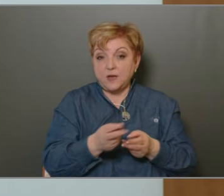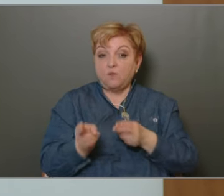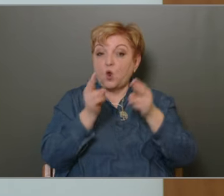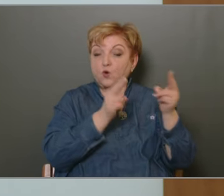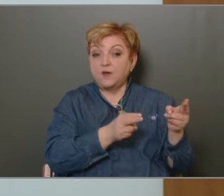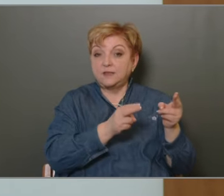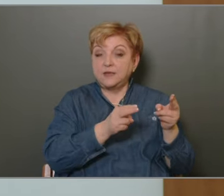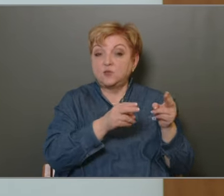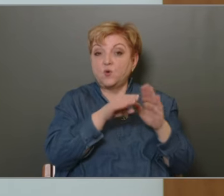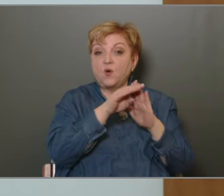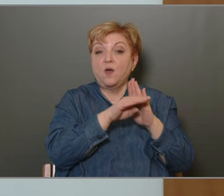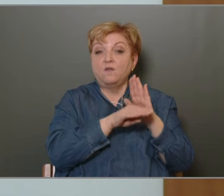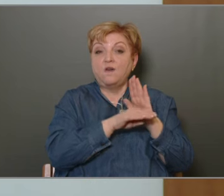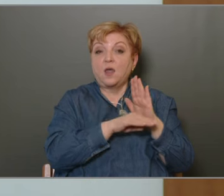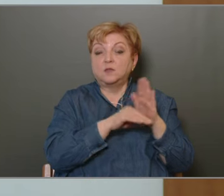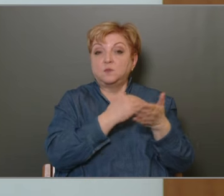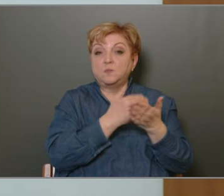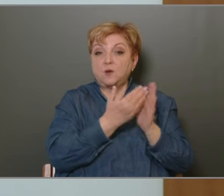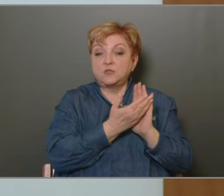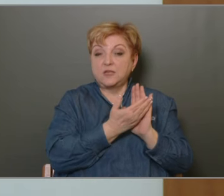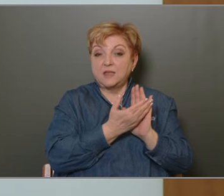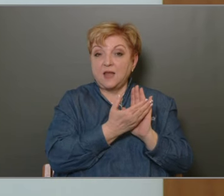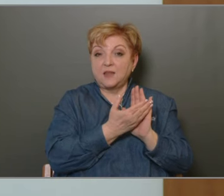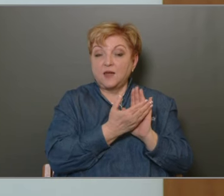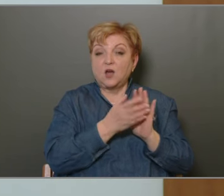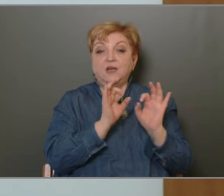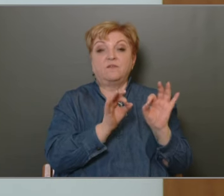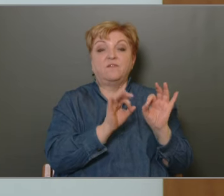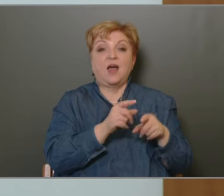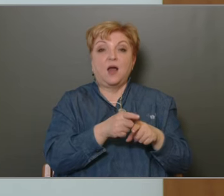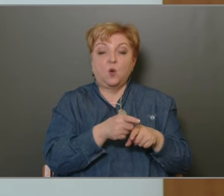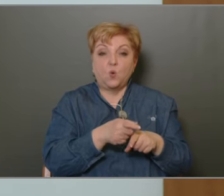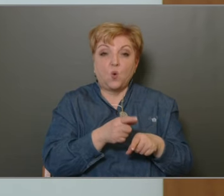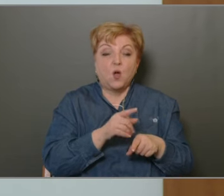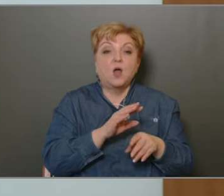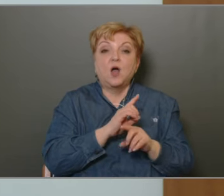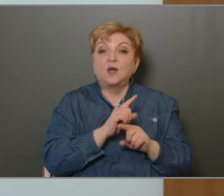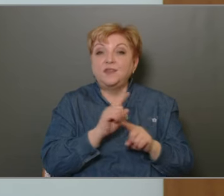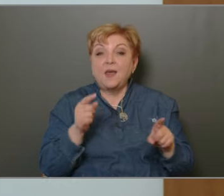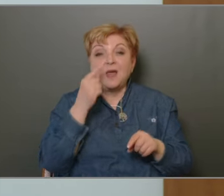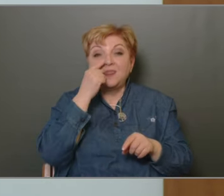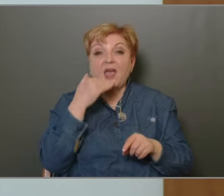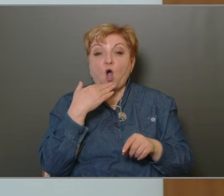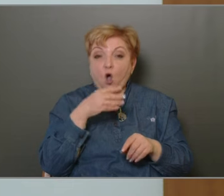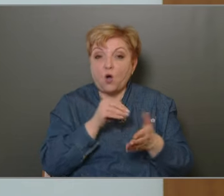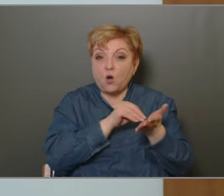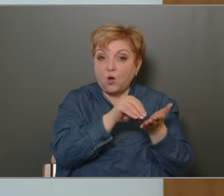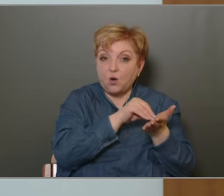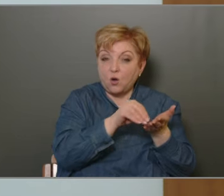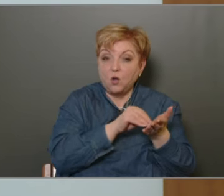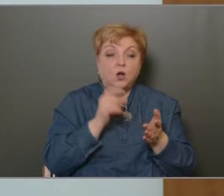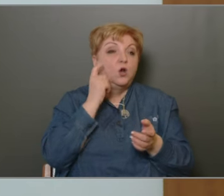feladatmegosztás lenne tiszta profilú. A kiváló társaság végzi a nem-neakfinanszírozott vizsgálatokat, és